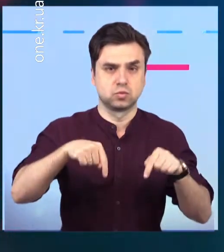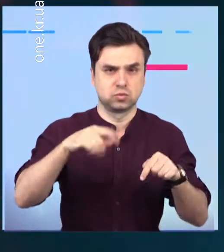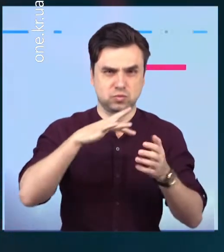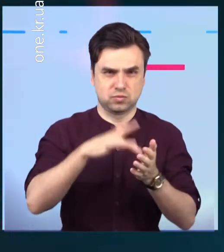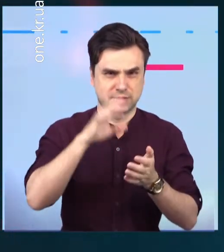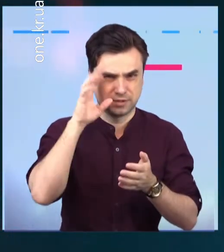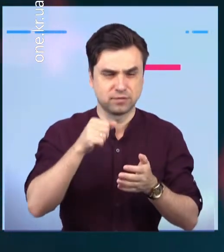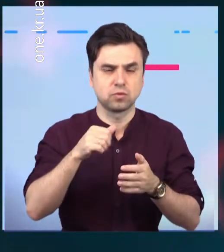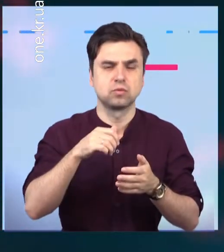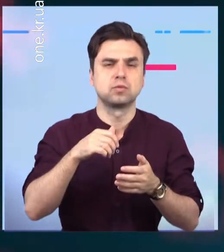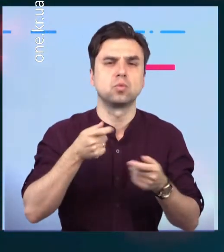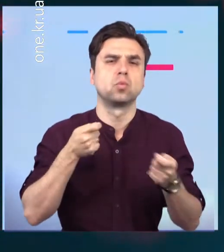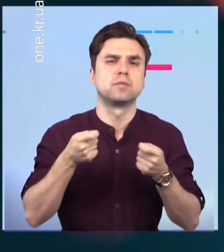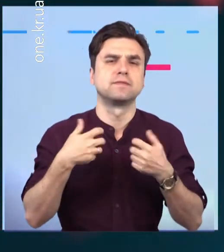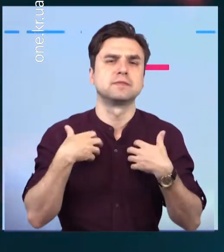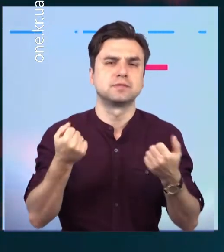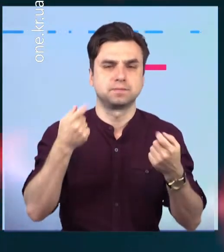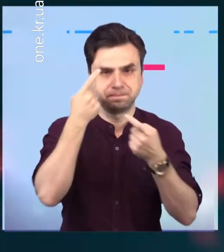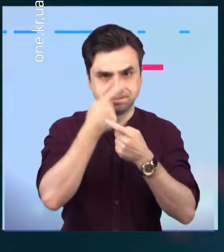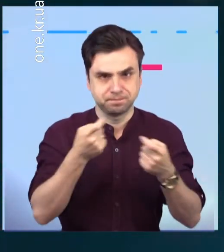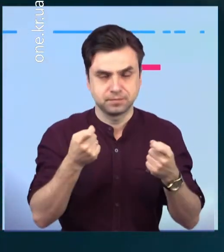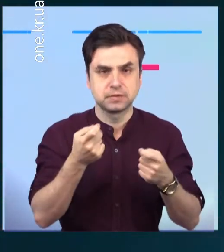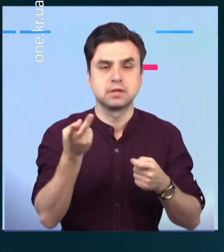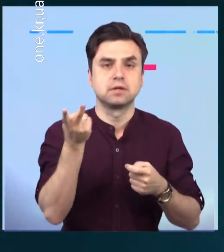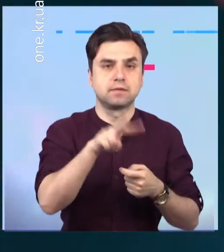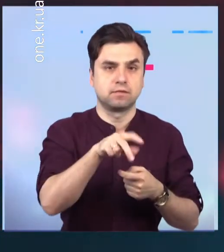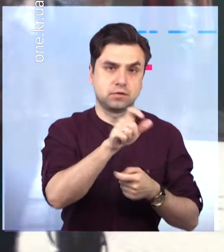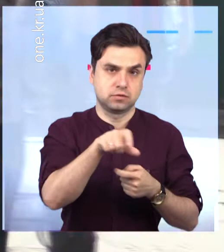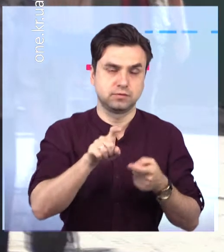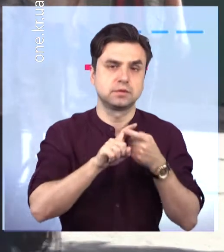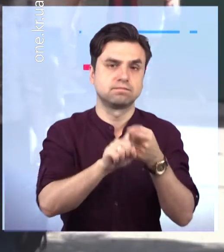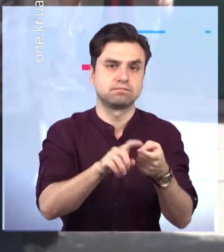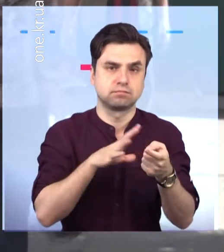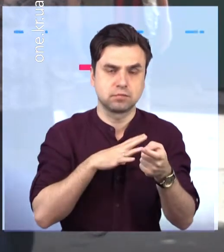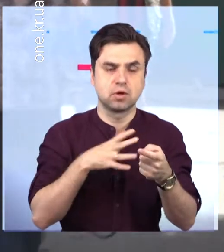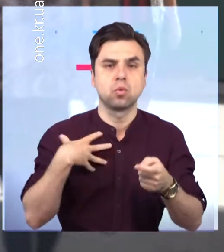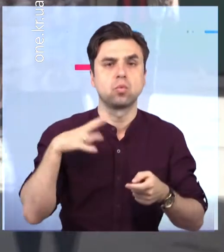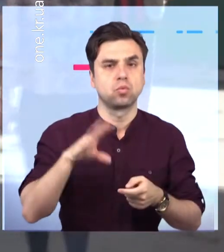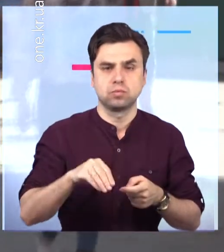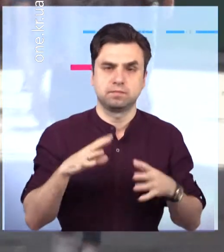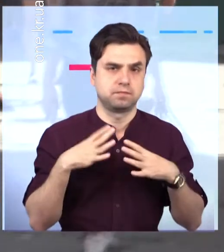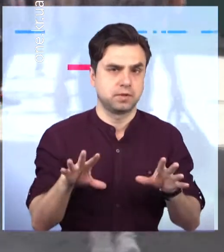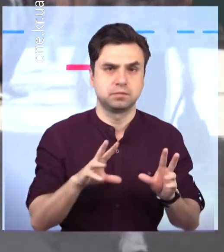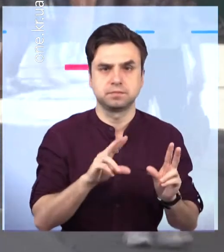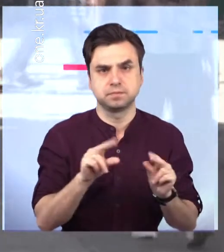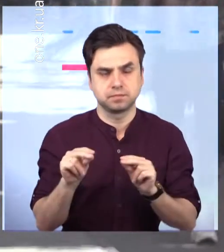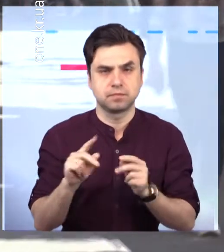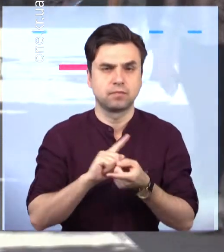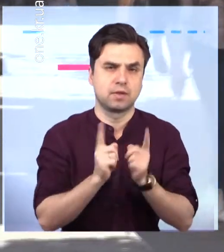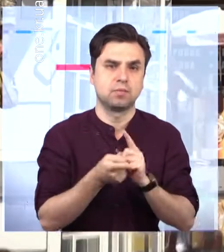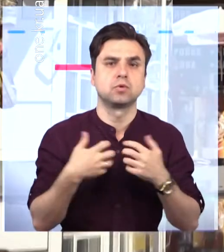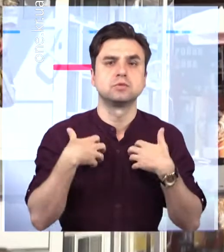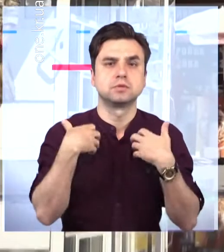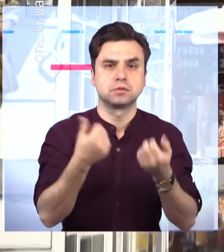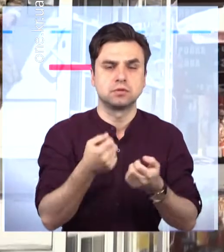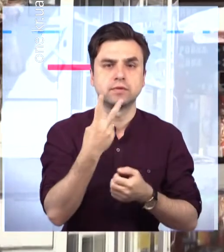у Кривому Розі, за інформацією міського управління охорони здоров'я, виявили два нових випадки інфікування. Летальних випадків не зафіксовано,